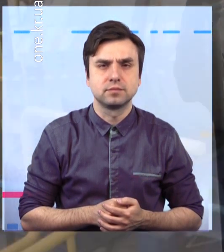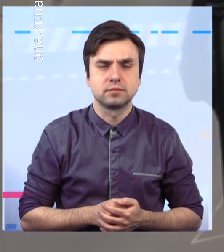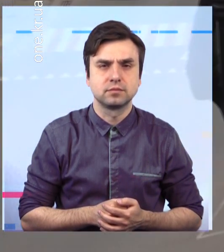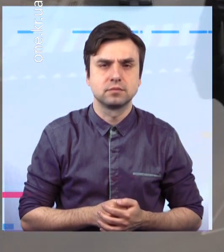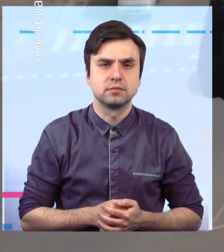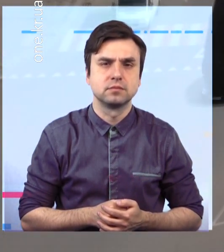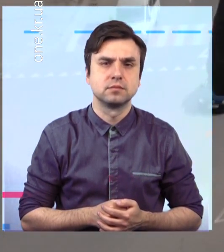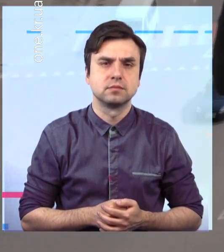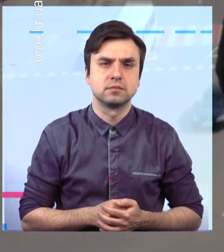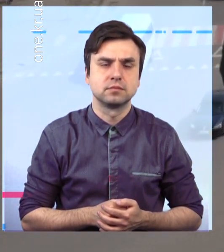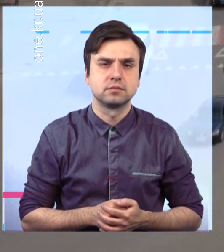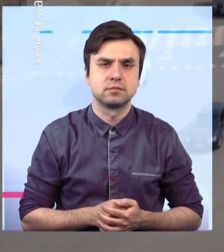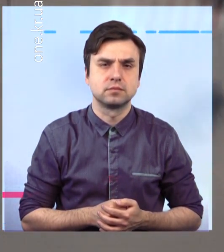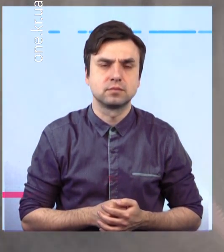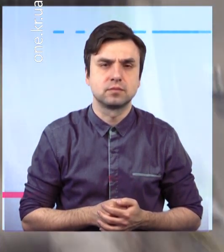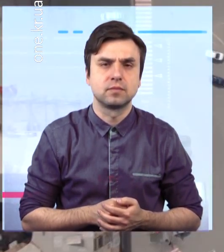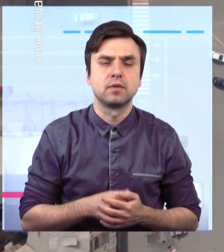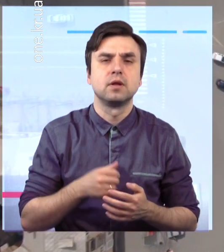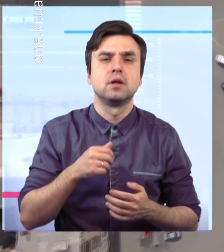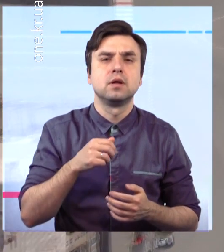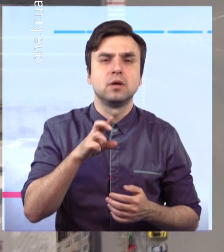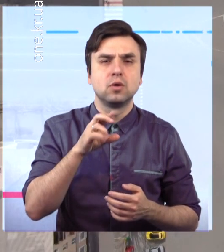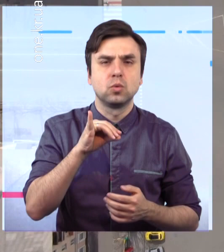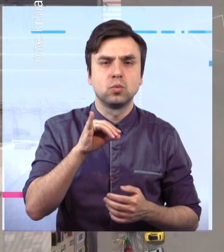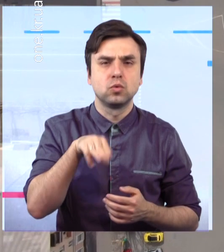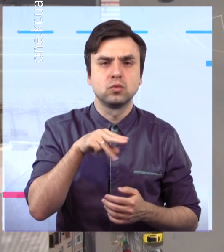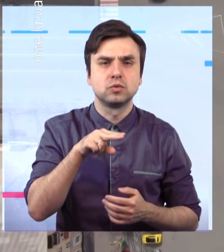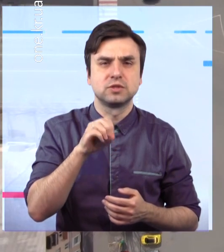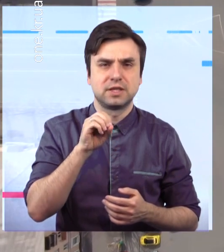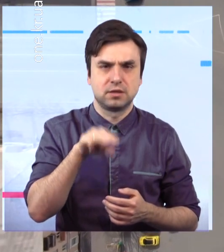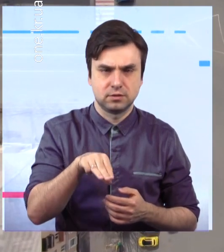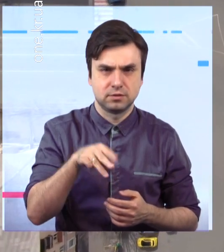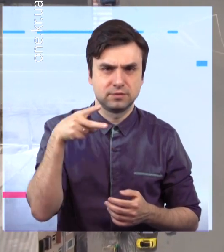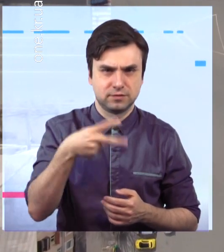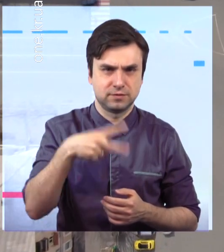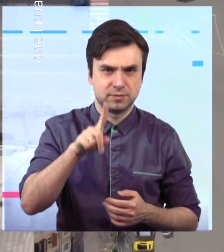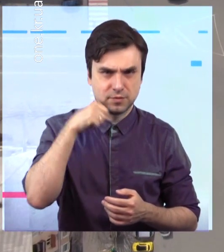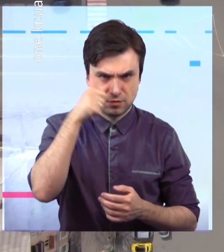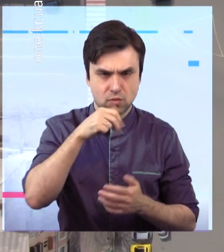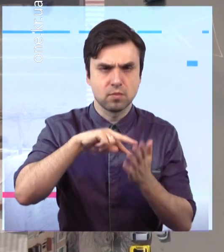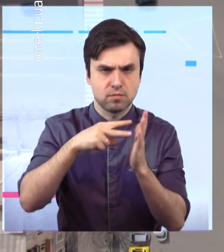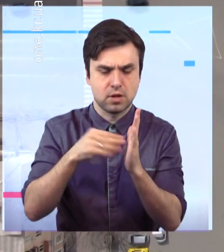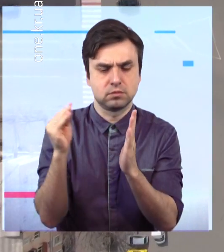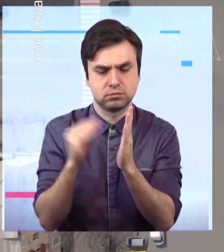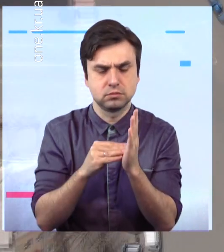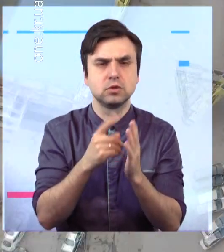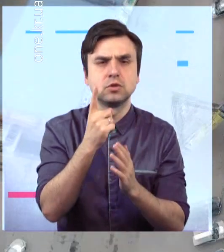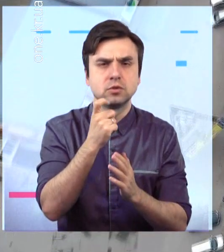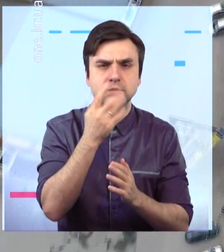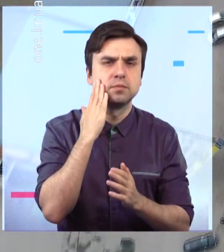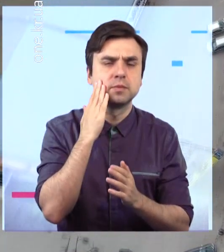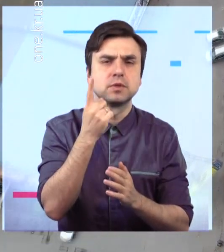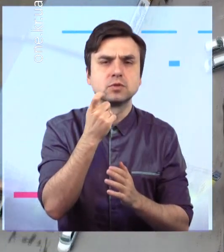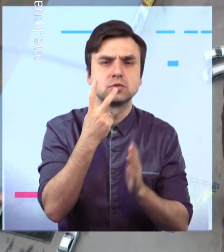У міському бюджеті 2021 на поточний ремонт вулиць та доріг міста передбачили майже 171 мільйон гривень.